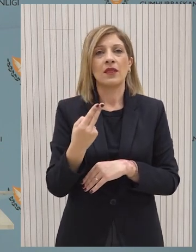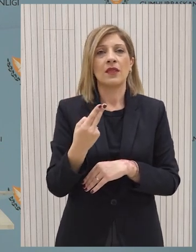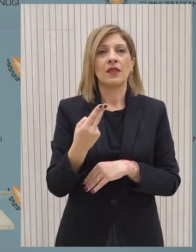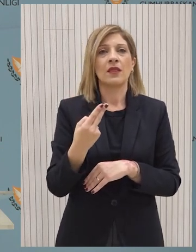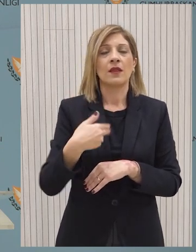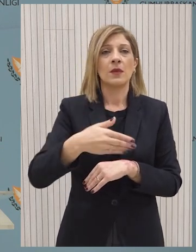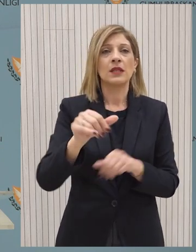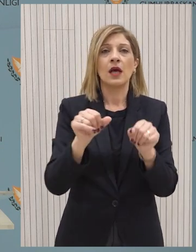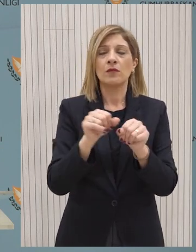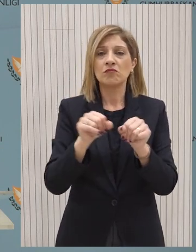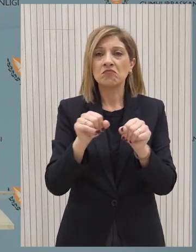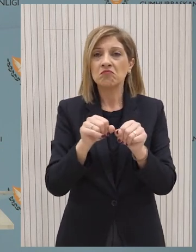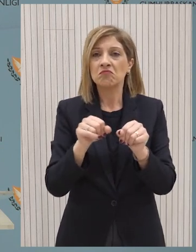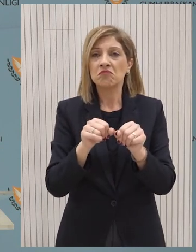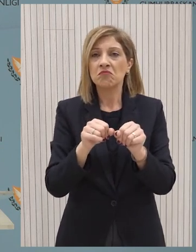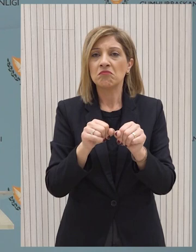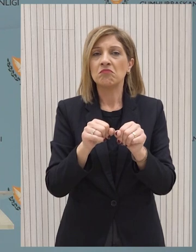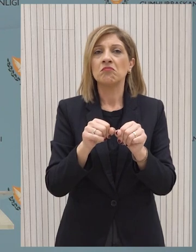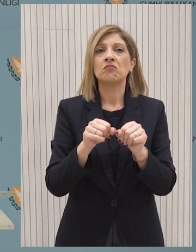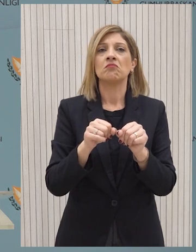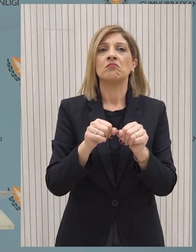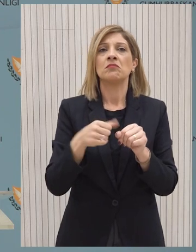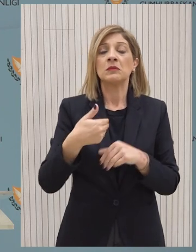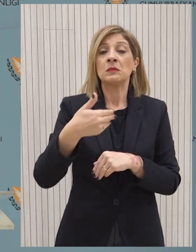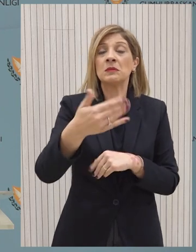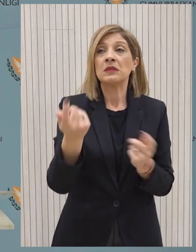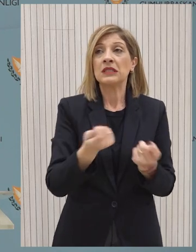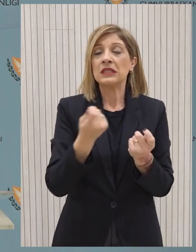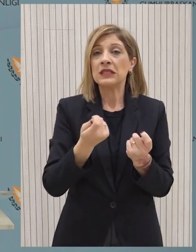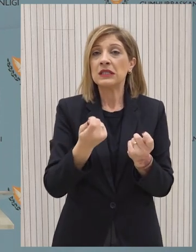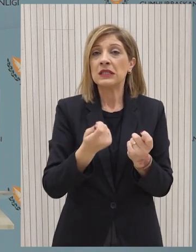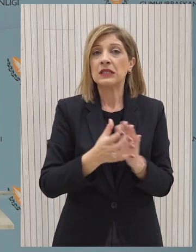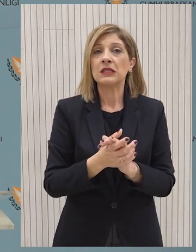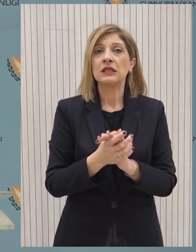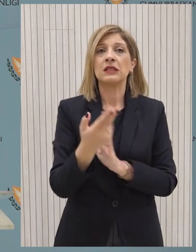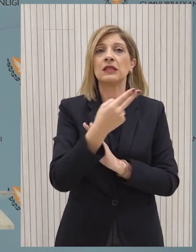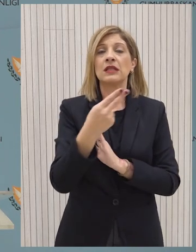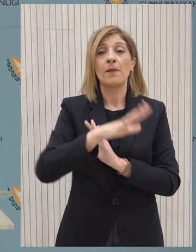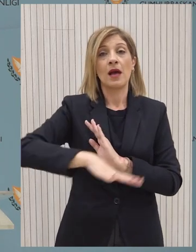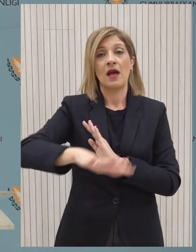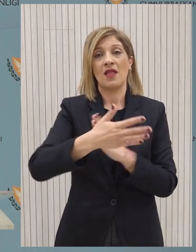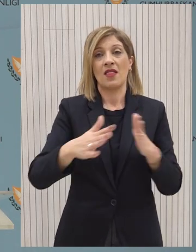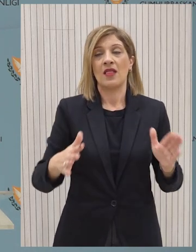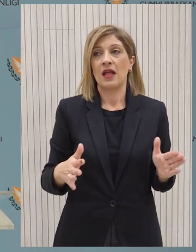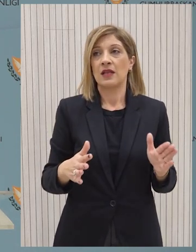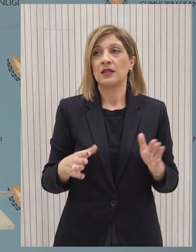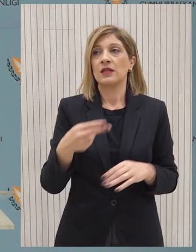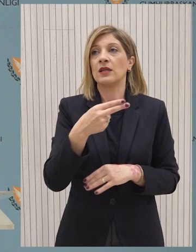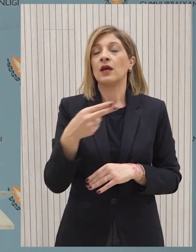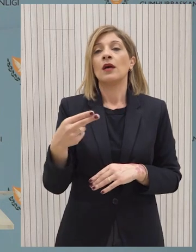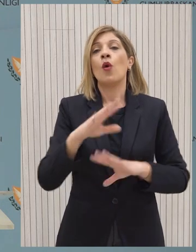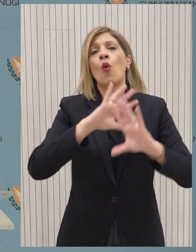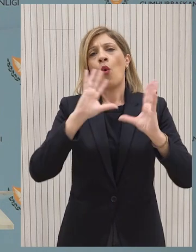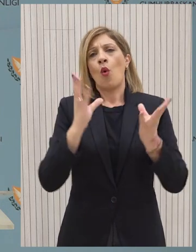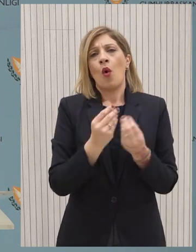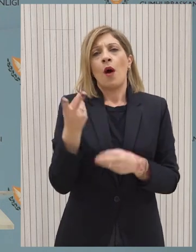Θα αφορά το σύνολο της πρωτοβουλίας, όπως έχει άλλωστε παρουσιαστεί